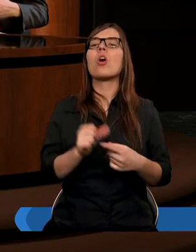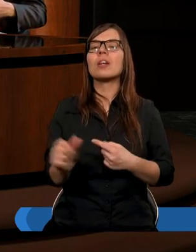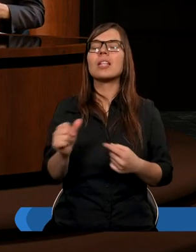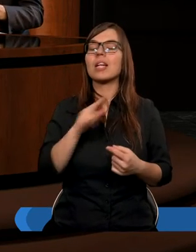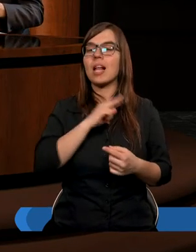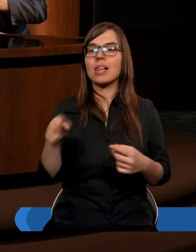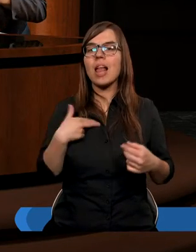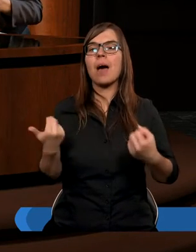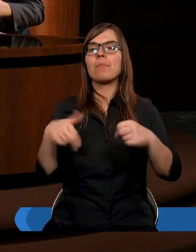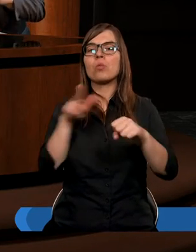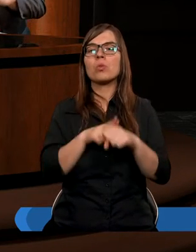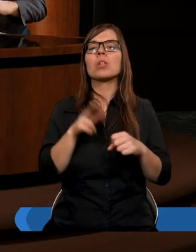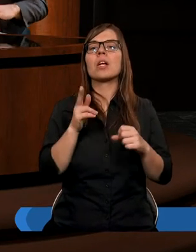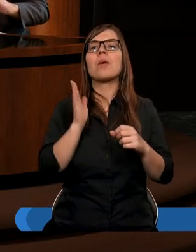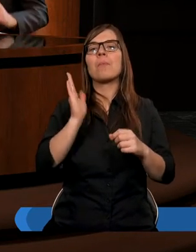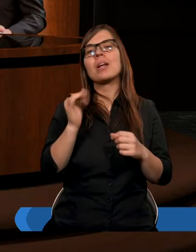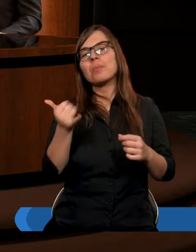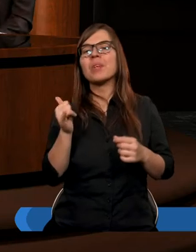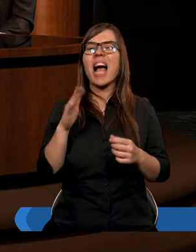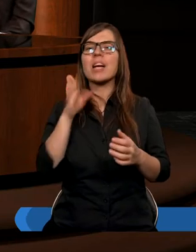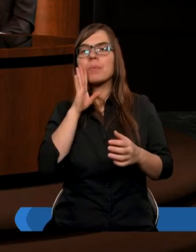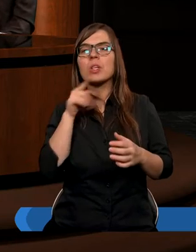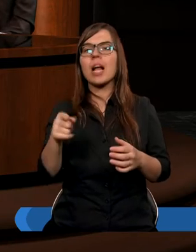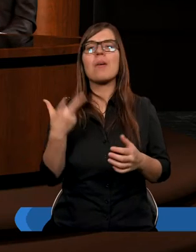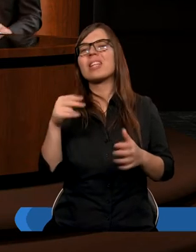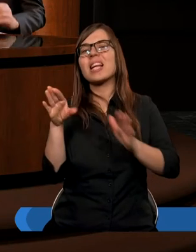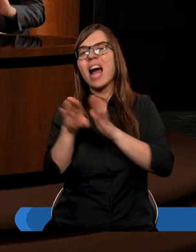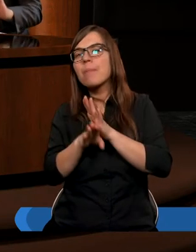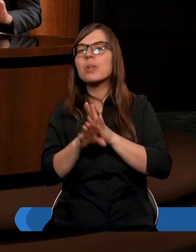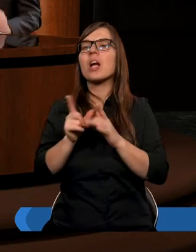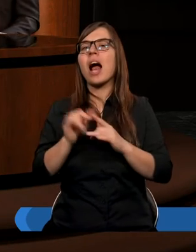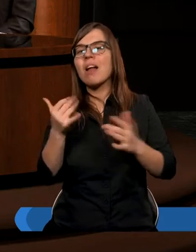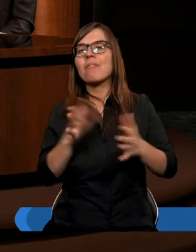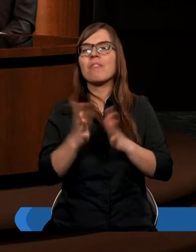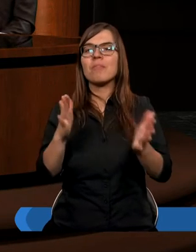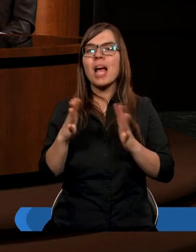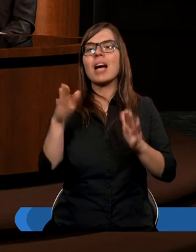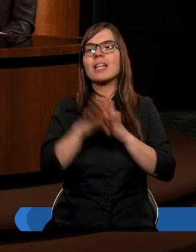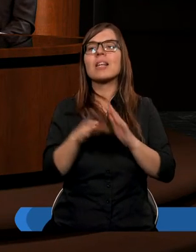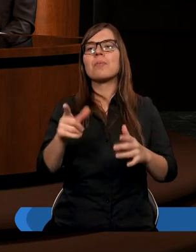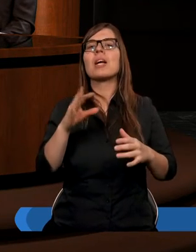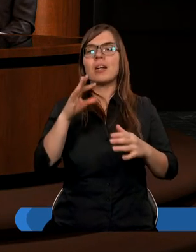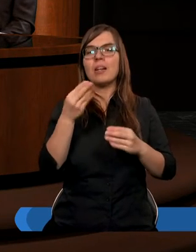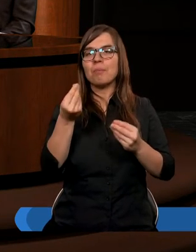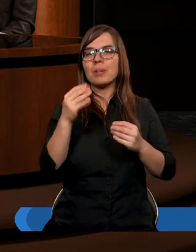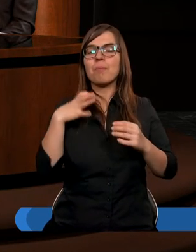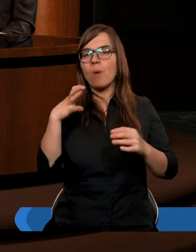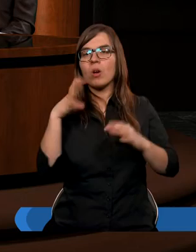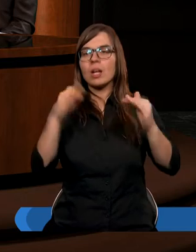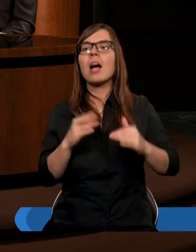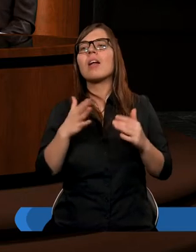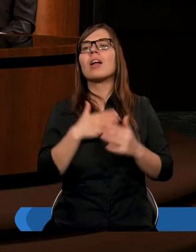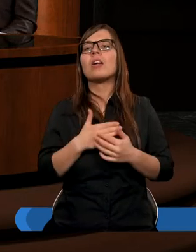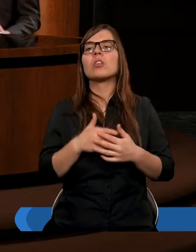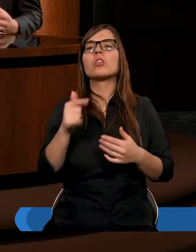nam, którzy jesteśmy na jakimś tam, może nie najniższym, ale w miarę niskim statusie materialnym, wydaje się nam często,